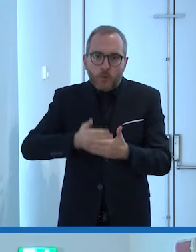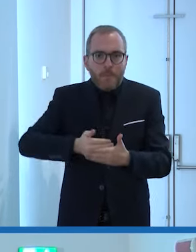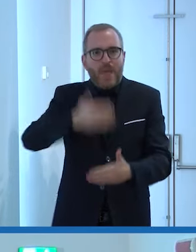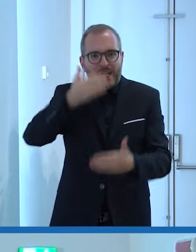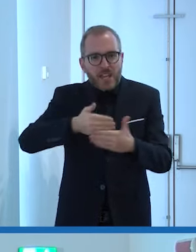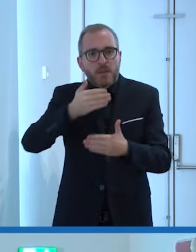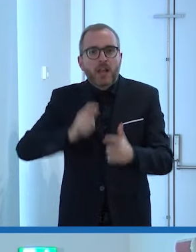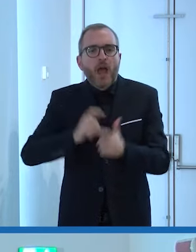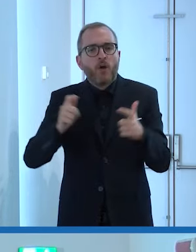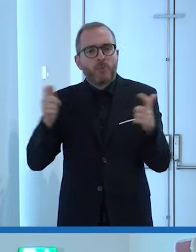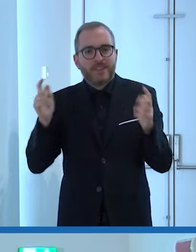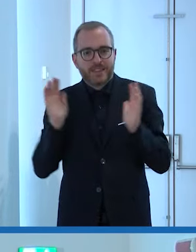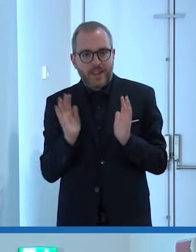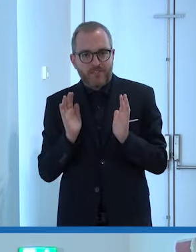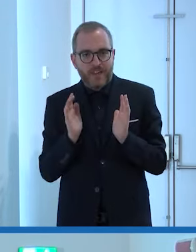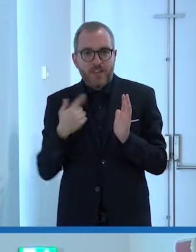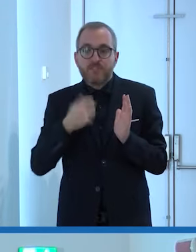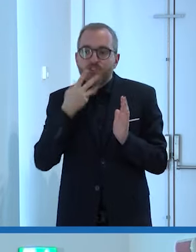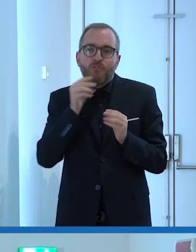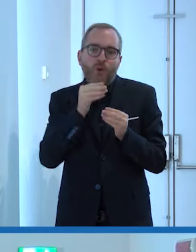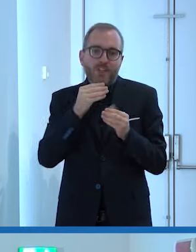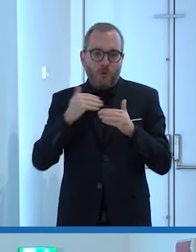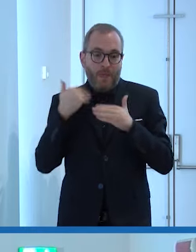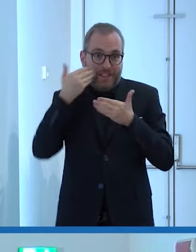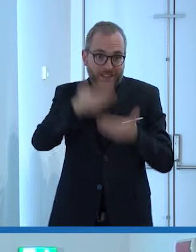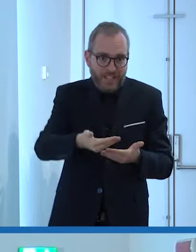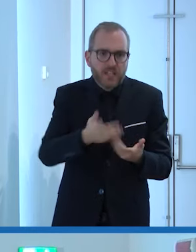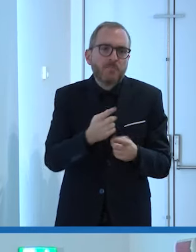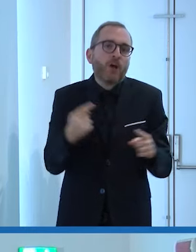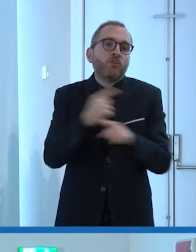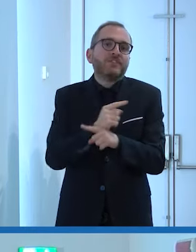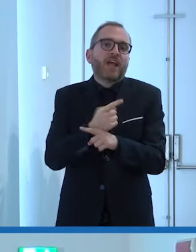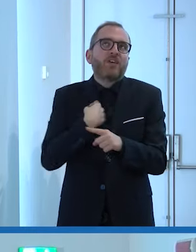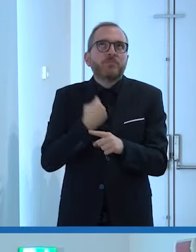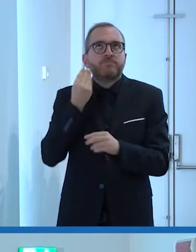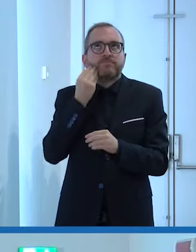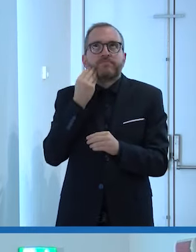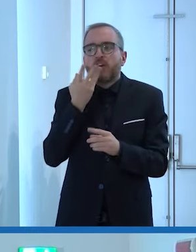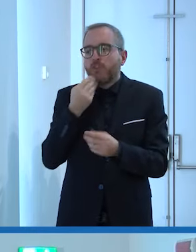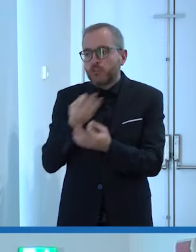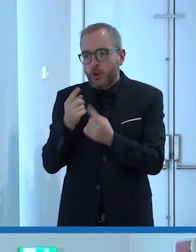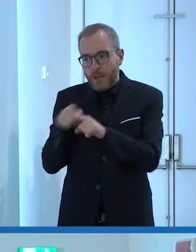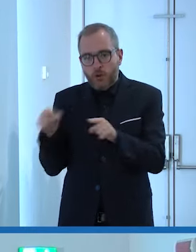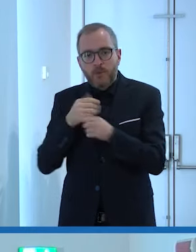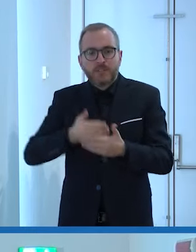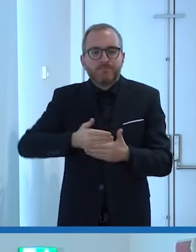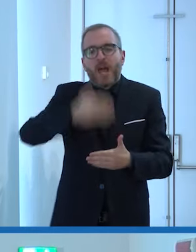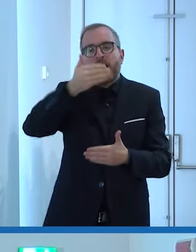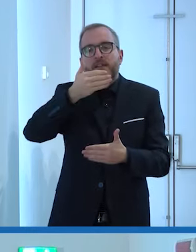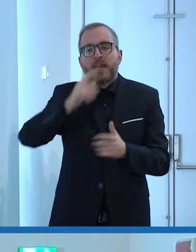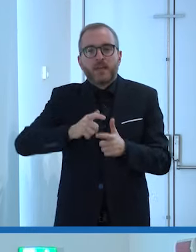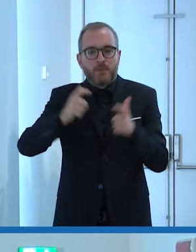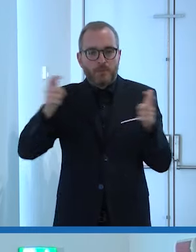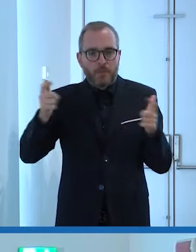quelle che potevo raggirare mettiamola così arrivo al momento fatidico in cui